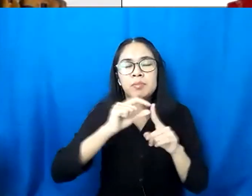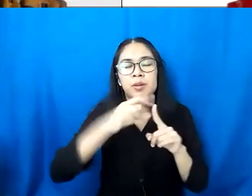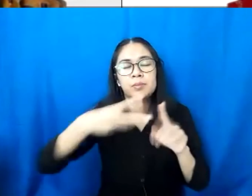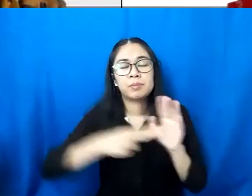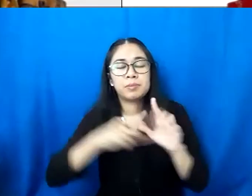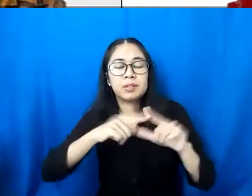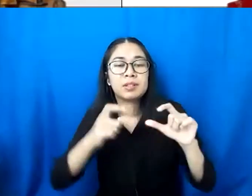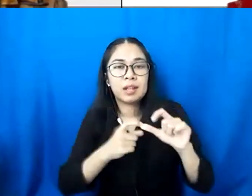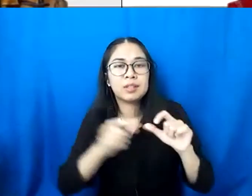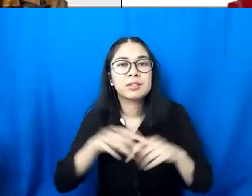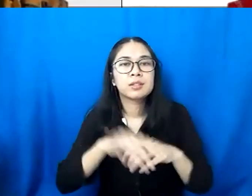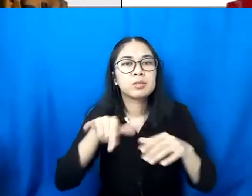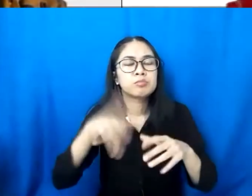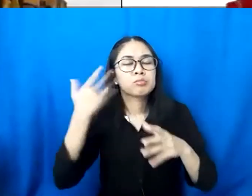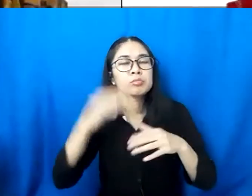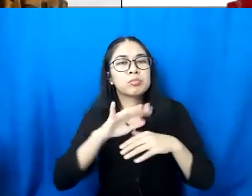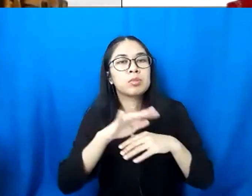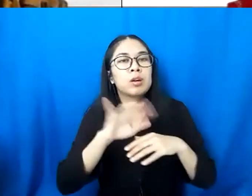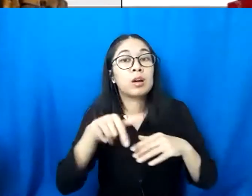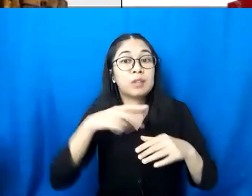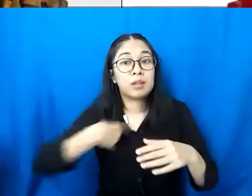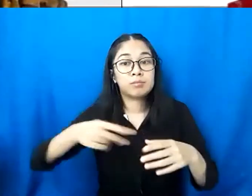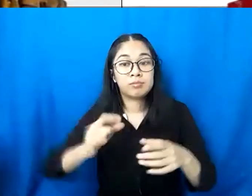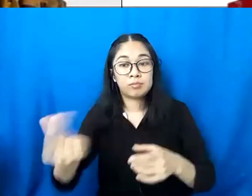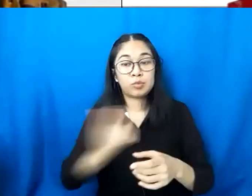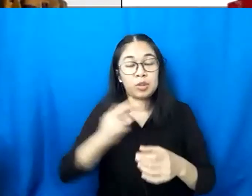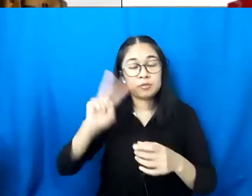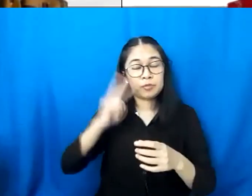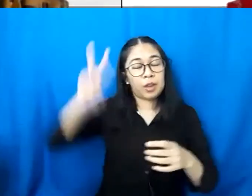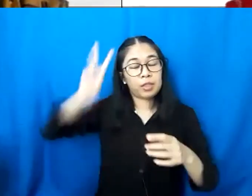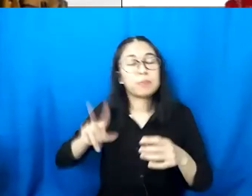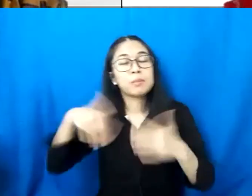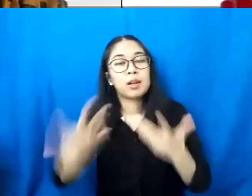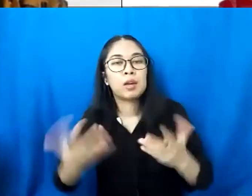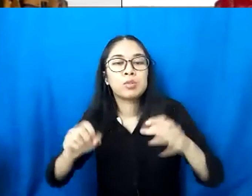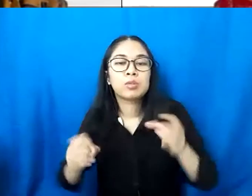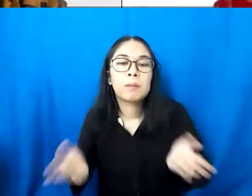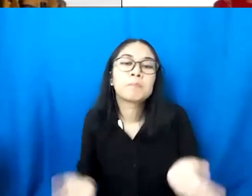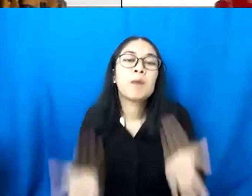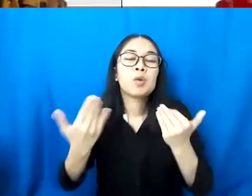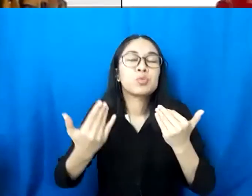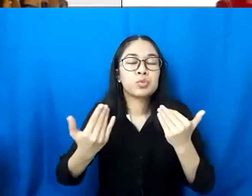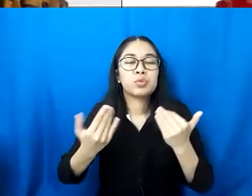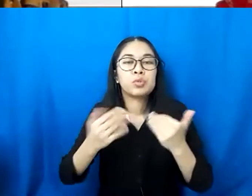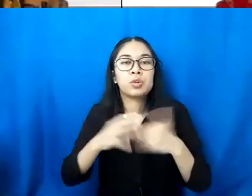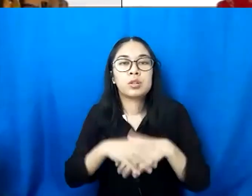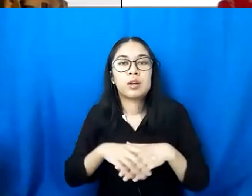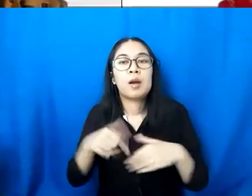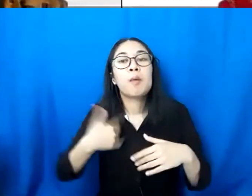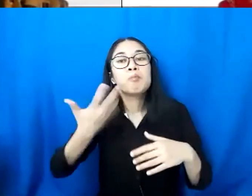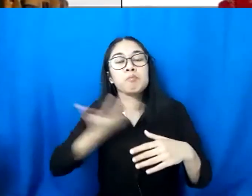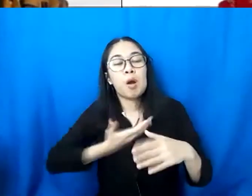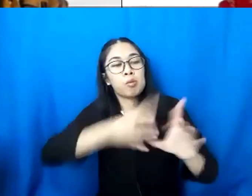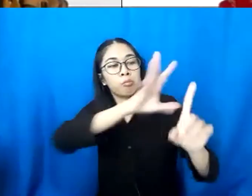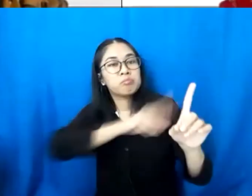ke Vietnam menjadi konsultan mereka untuk pembangunan mereka Pak Brima jadi mereka mau meniru repelita kita